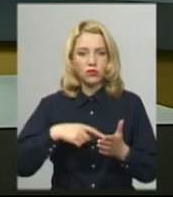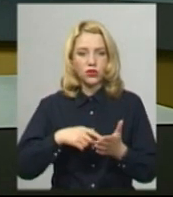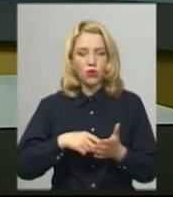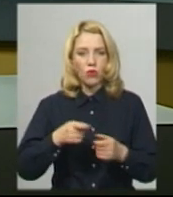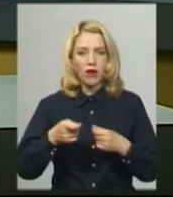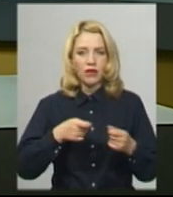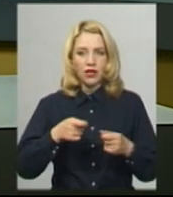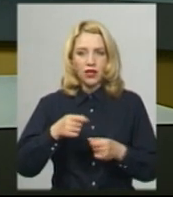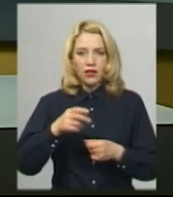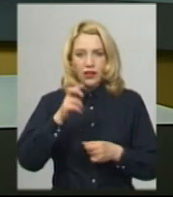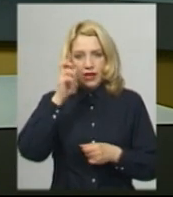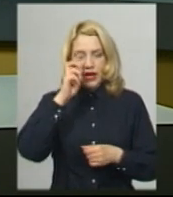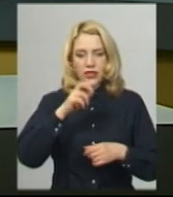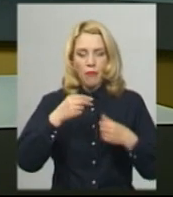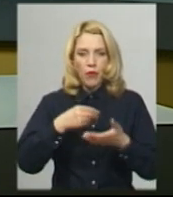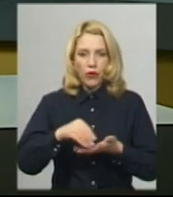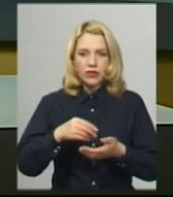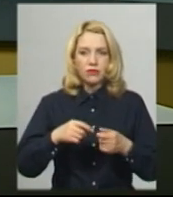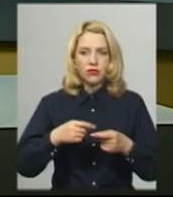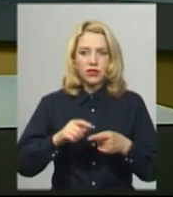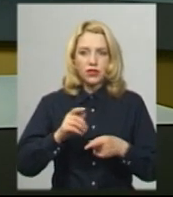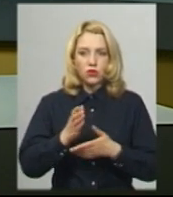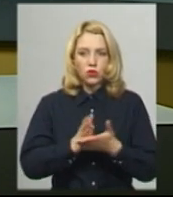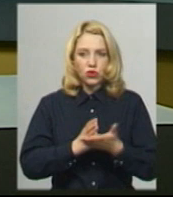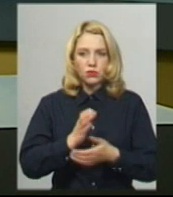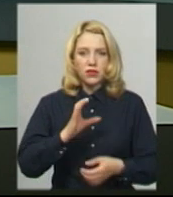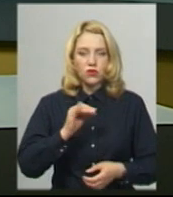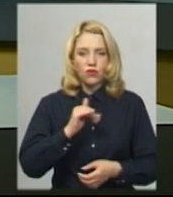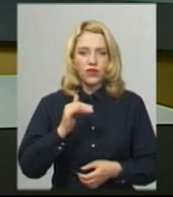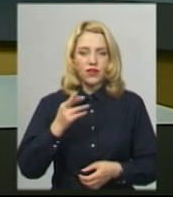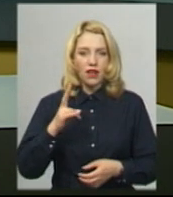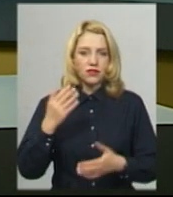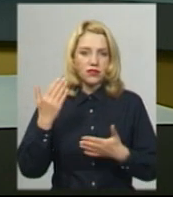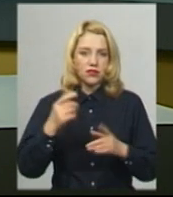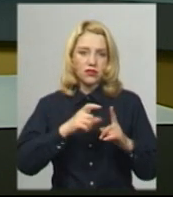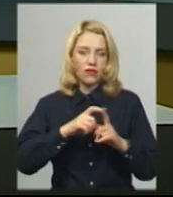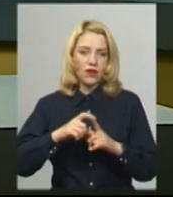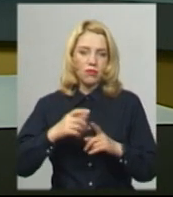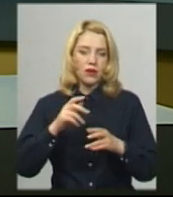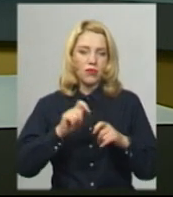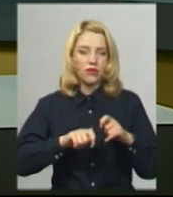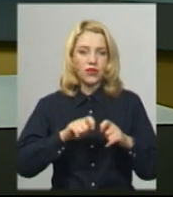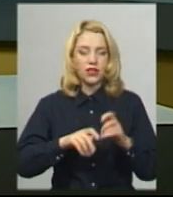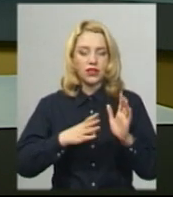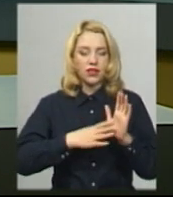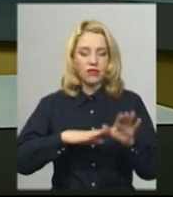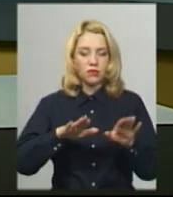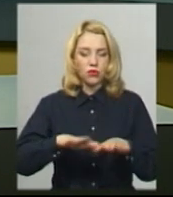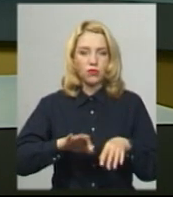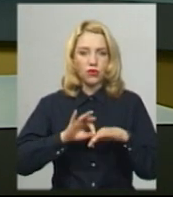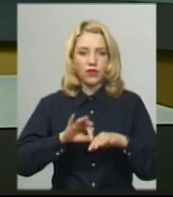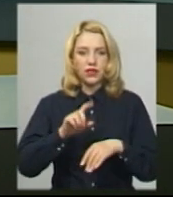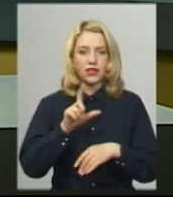управління Держпродспоживслужби Жанна Софіян. За її словами, сьогодні перевірили 9 пунктів проведення ЗНО.